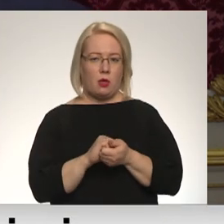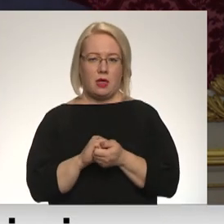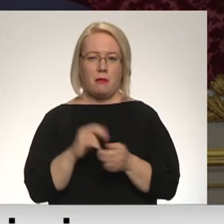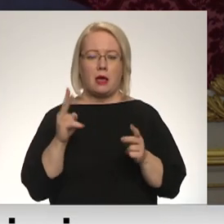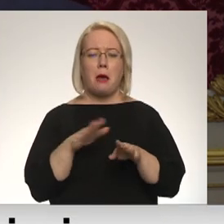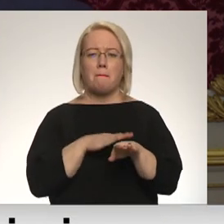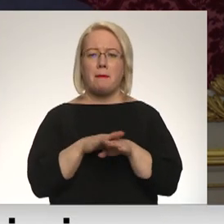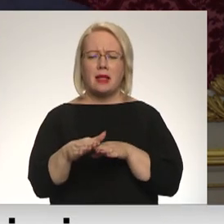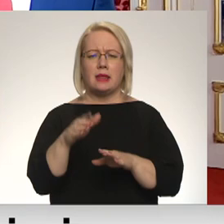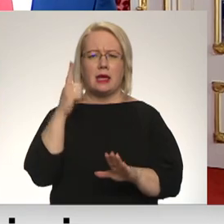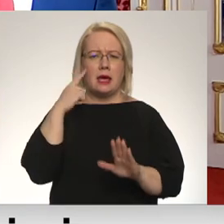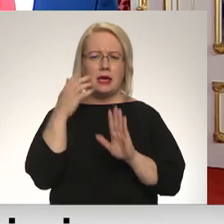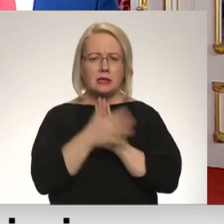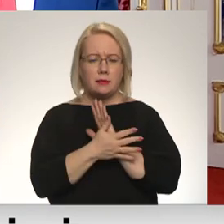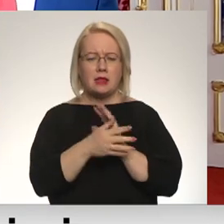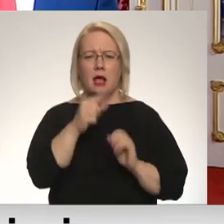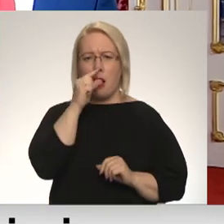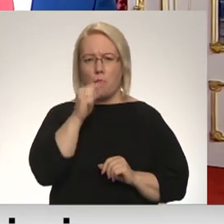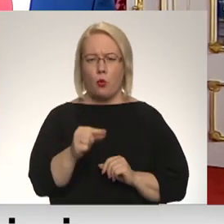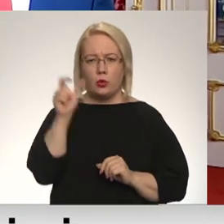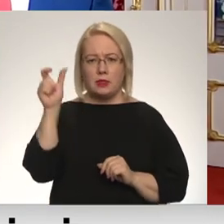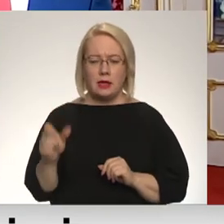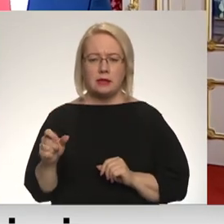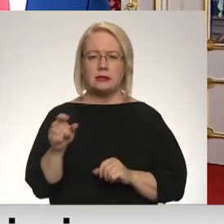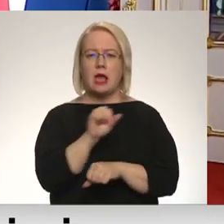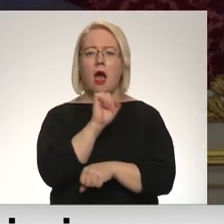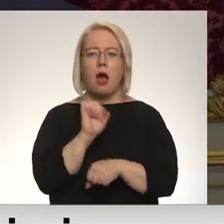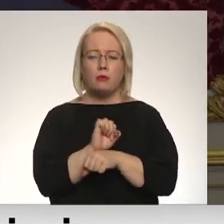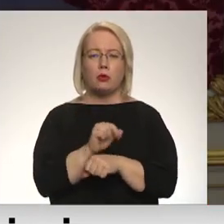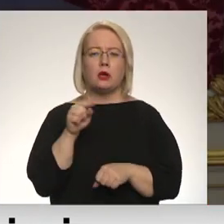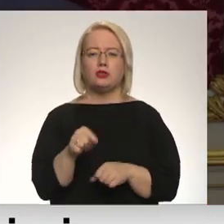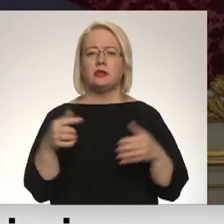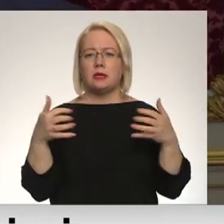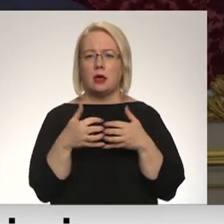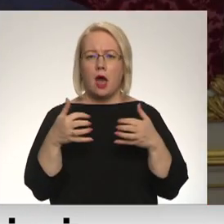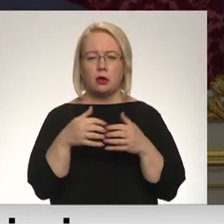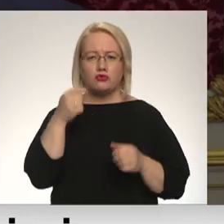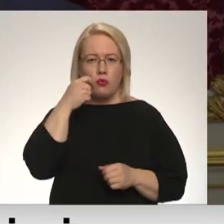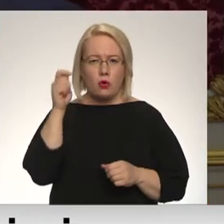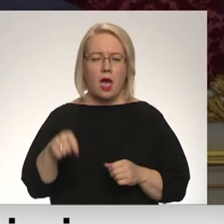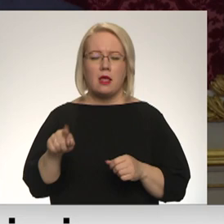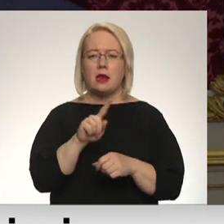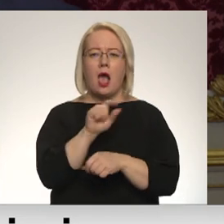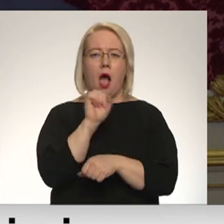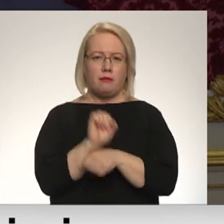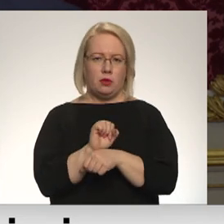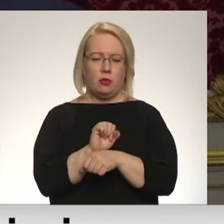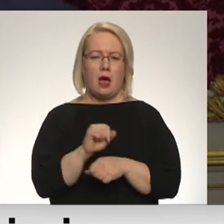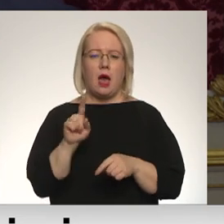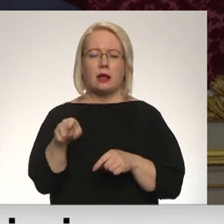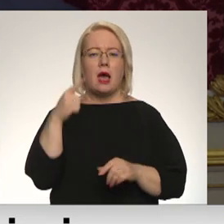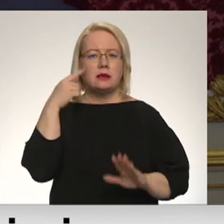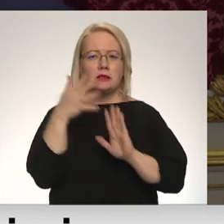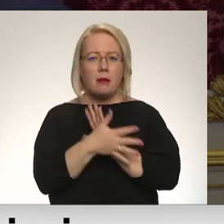Pilnīgi izpratni, ka Putins ir jāaptura, ka šī kardarbība Ukrainā ir jāapstrādina arī tā sapratna,